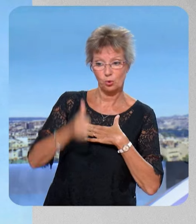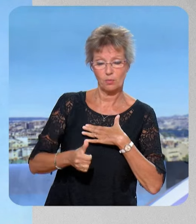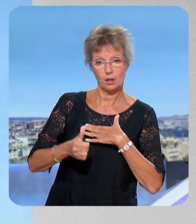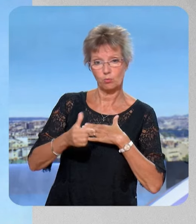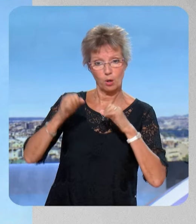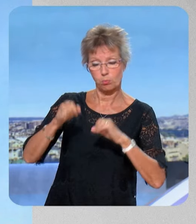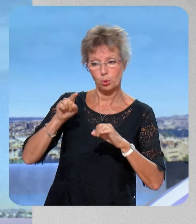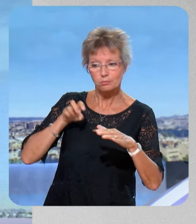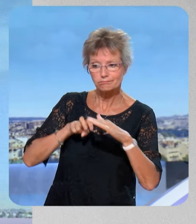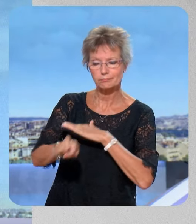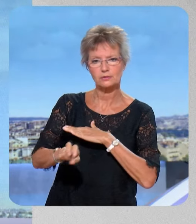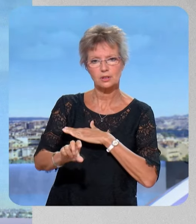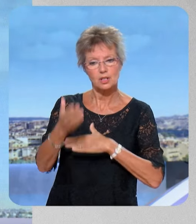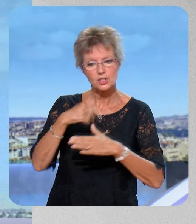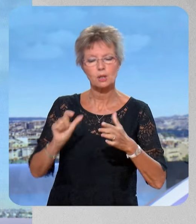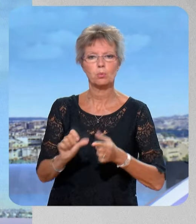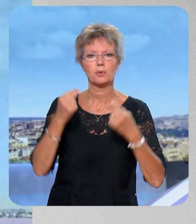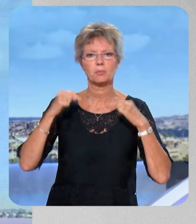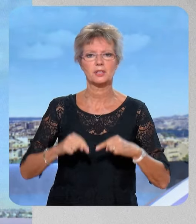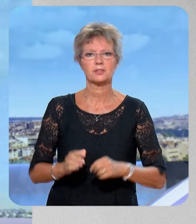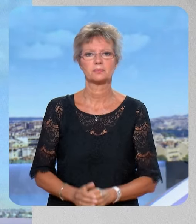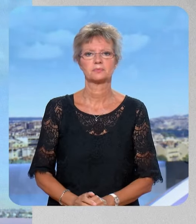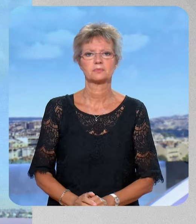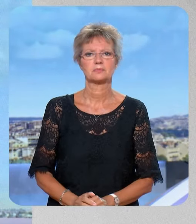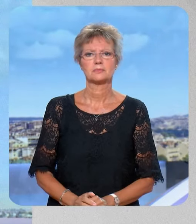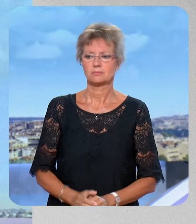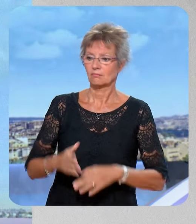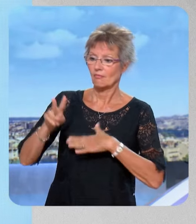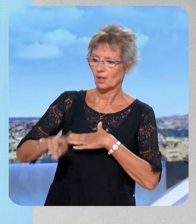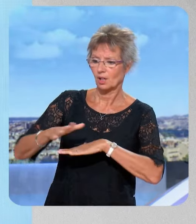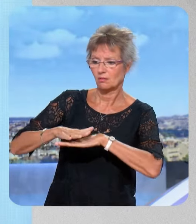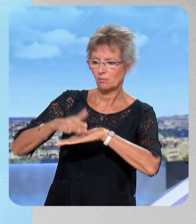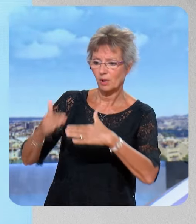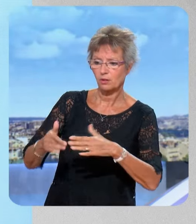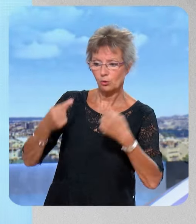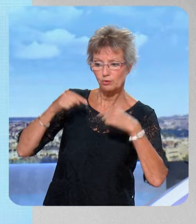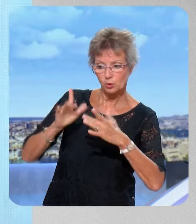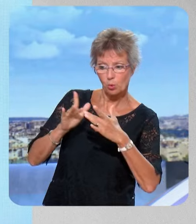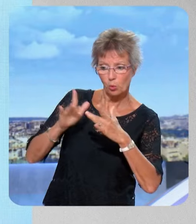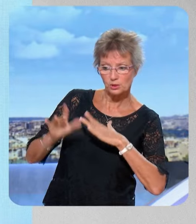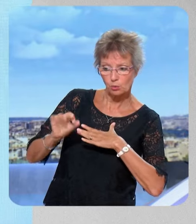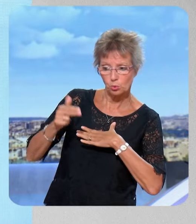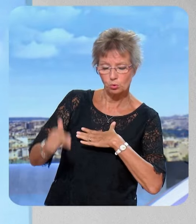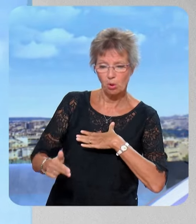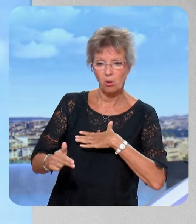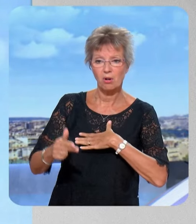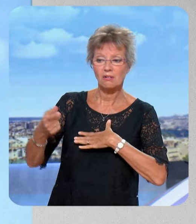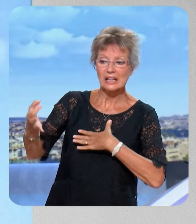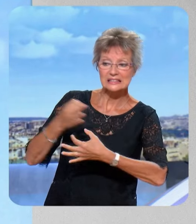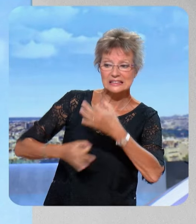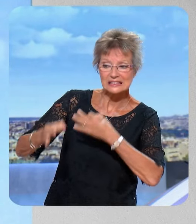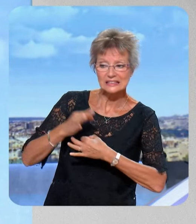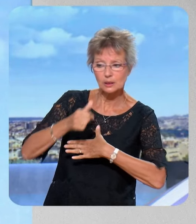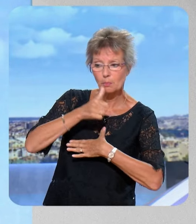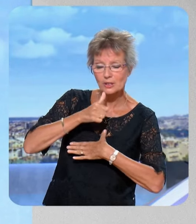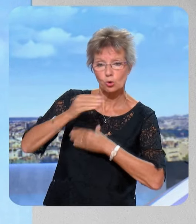à Matignon. C'est quoi les retours que vous avez ? Parce que ça fait plusieurs jours que vous alertez maintenant. Vous avez des contacts avec le gouvernement et vous disent oui, oui, ça va venir, patience ou bien